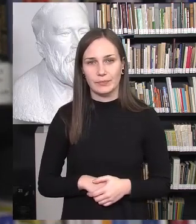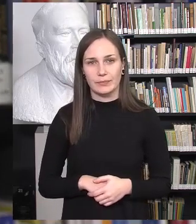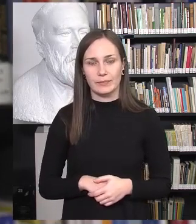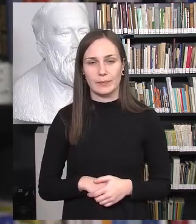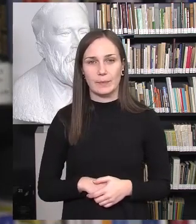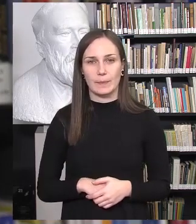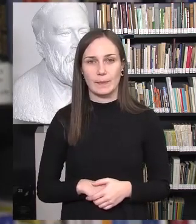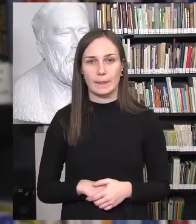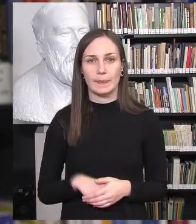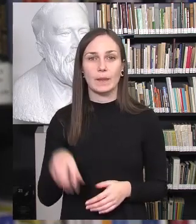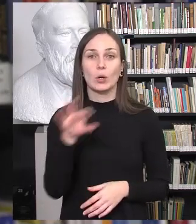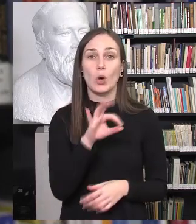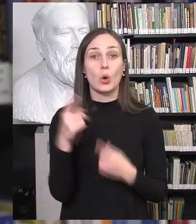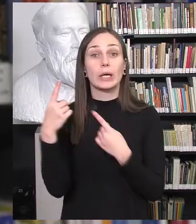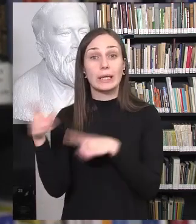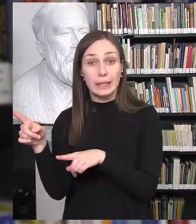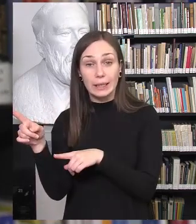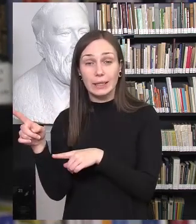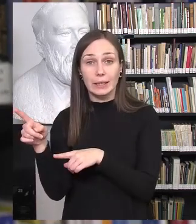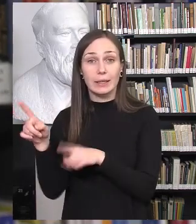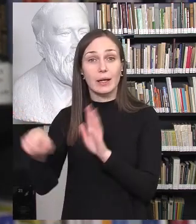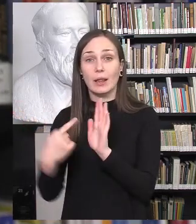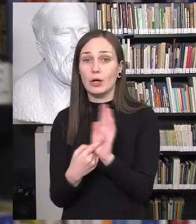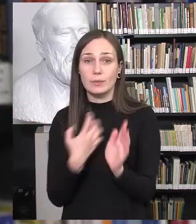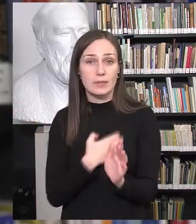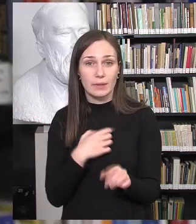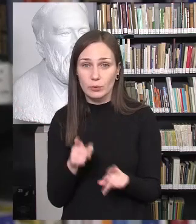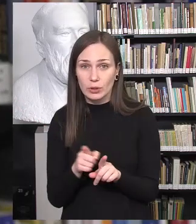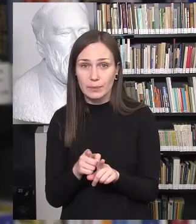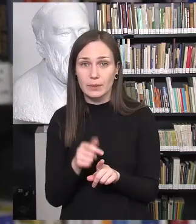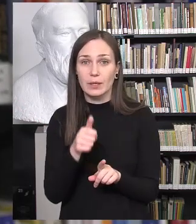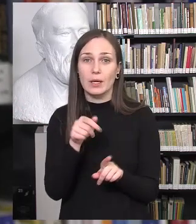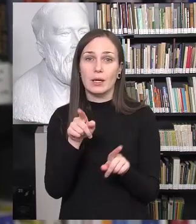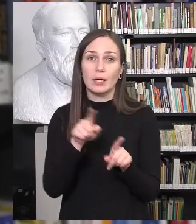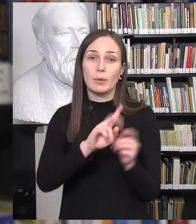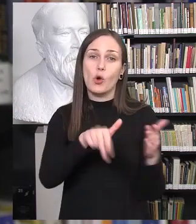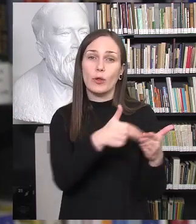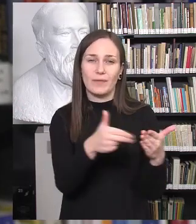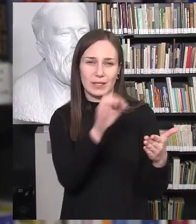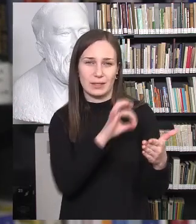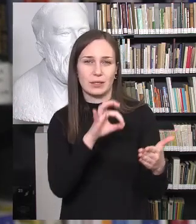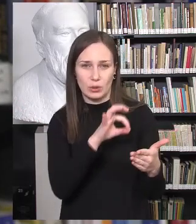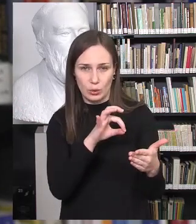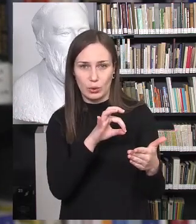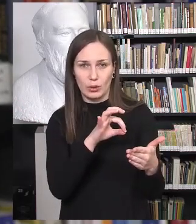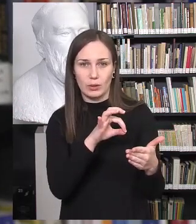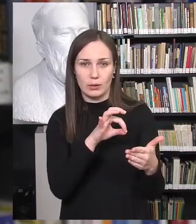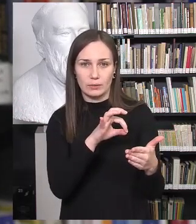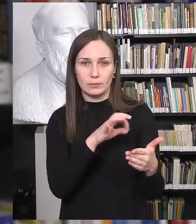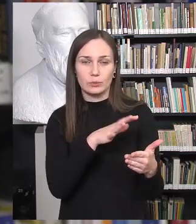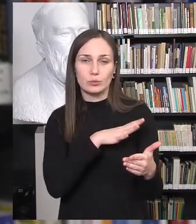Dėl kitų tų klausimų, kurie yra nemažiausia, ar bus, kaip ties, sakyčiau, kietieji, konvenciniai dalykai, ar ne, ką